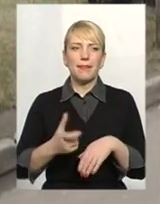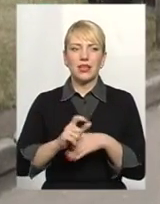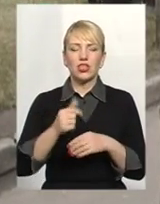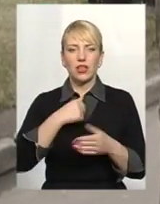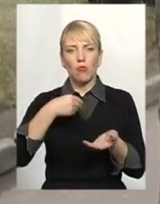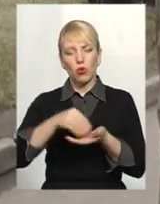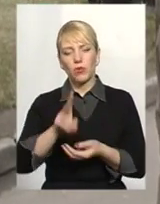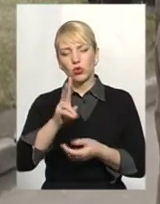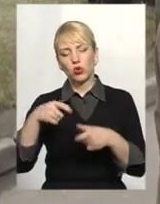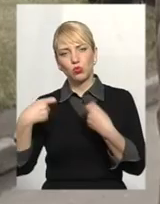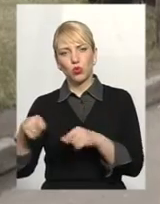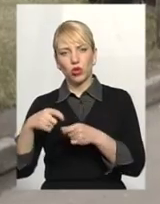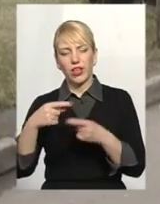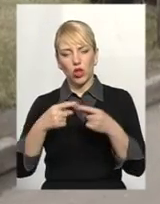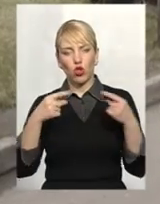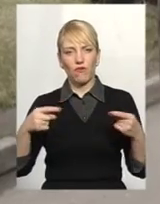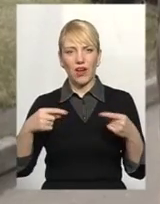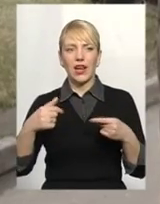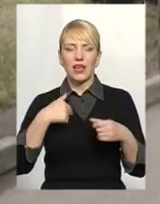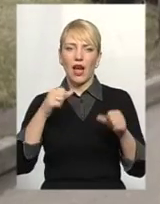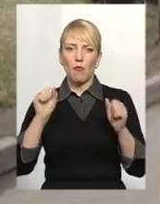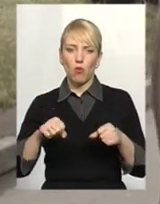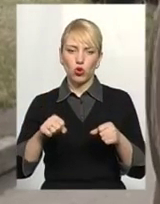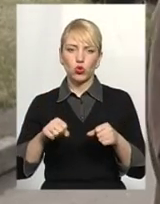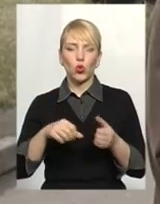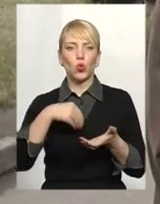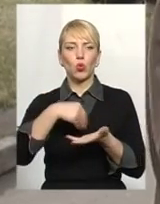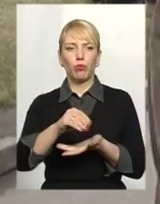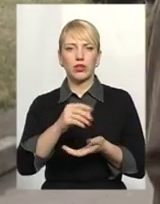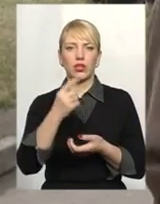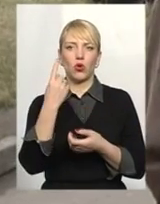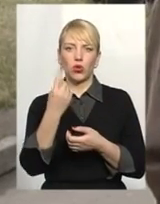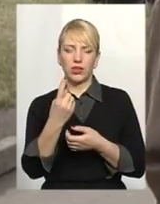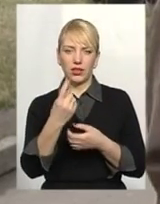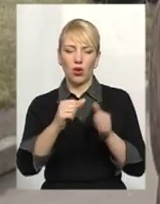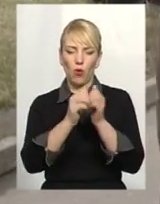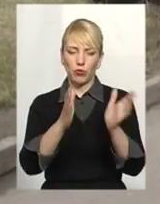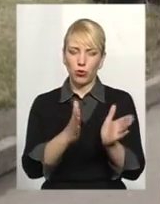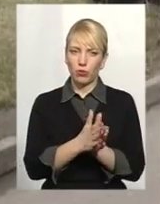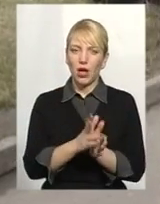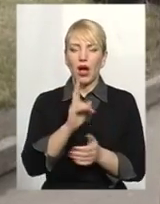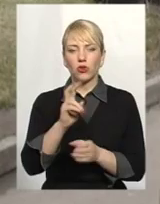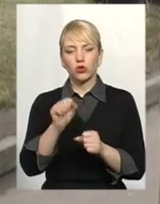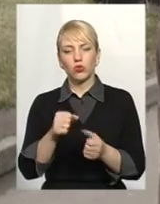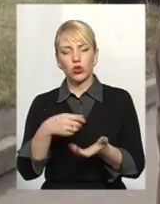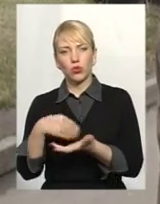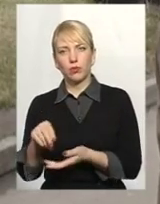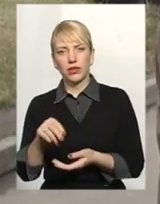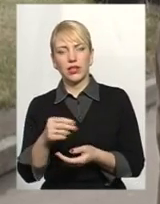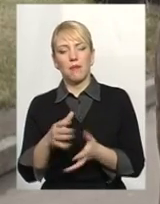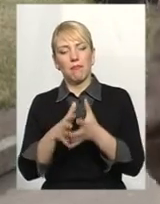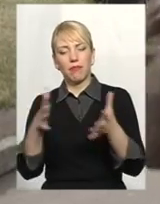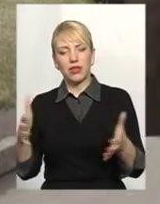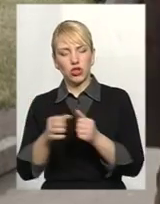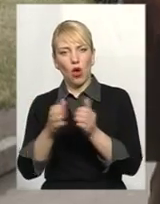товар. Я можу купити один об'єм, хтось може купити більший об